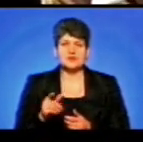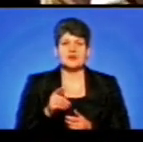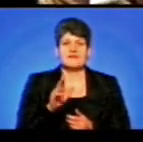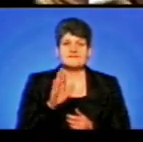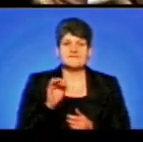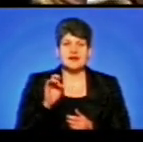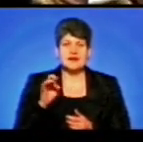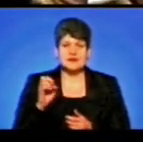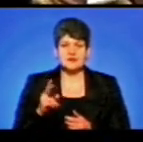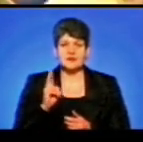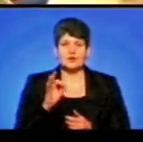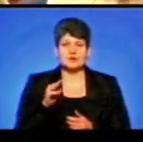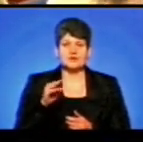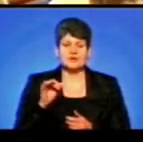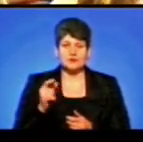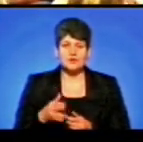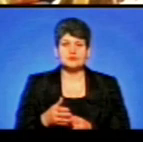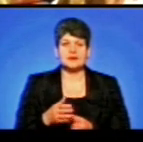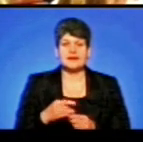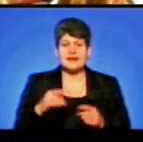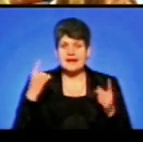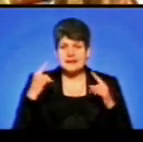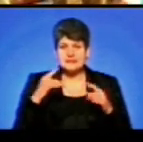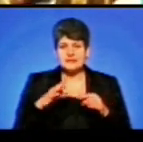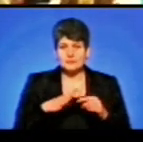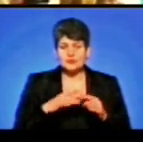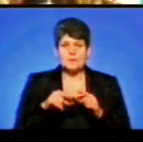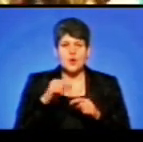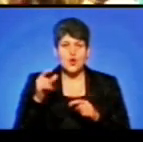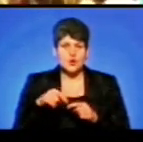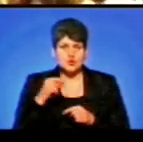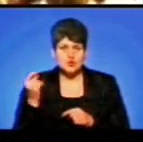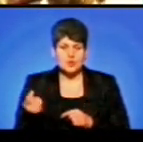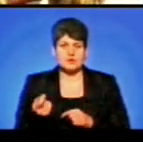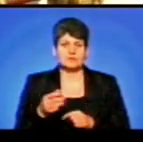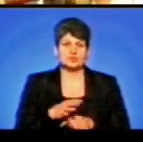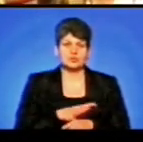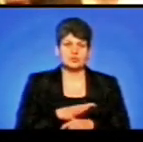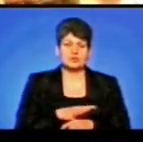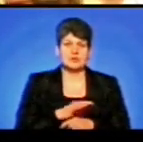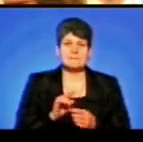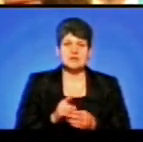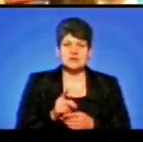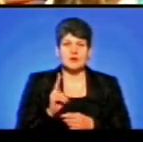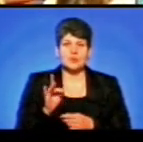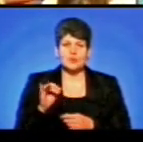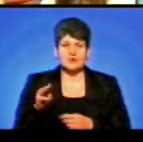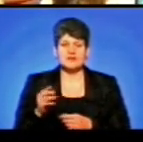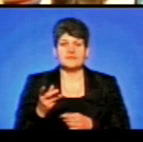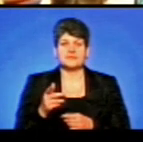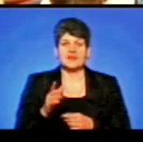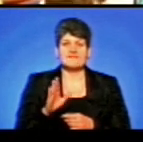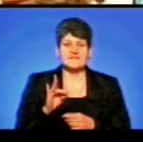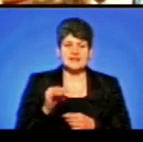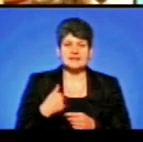«Ворошка». Казки, наприклад, було про «Колосок», було про мишення «Круть-Вертків». Треба було знати,